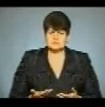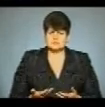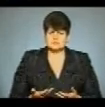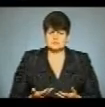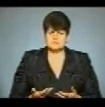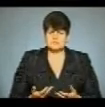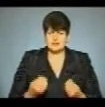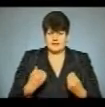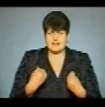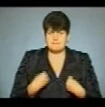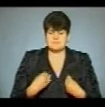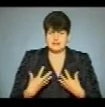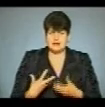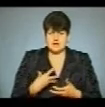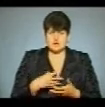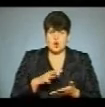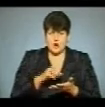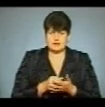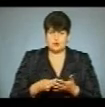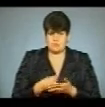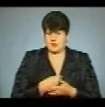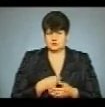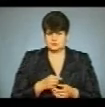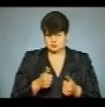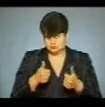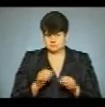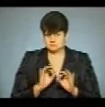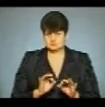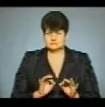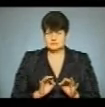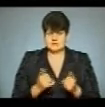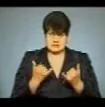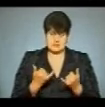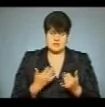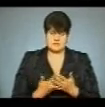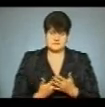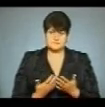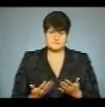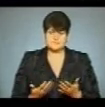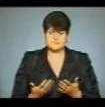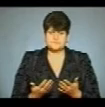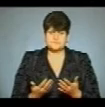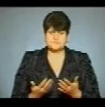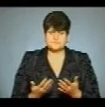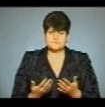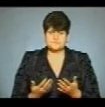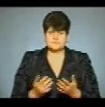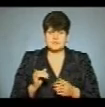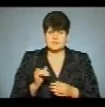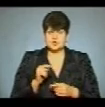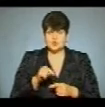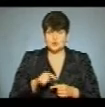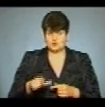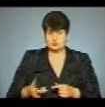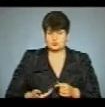Нам платять орендну плату, досить хорошу. Досить хорошу зараз на даний момент. І з цього